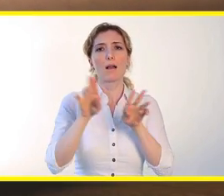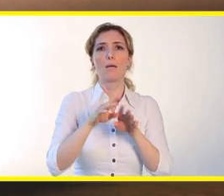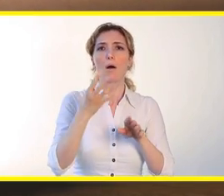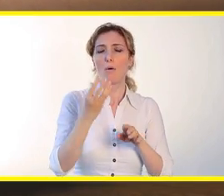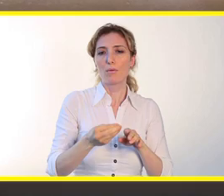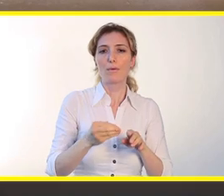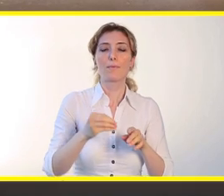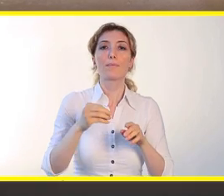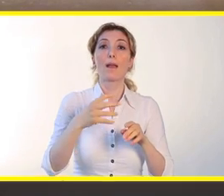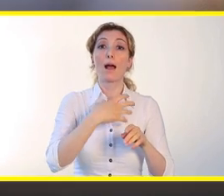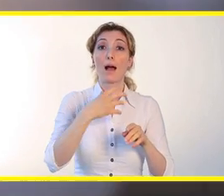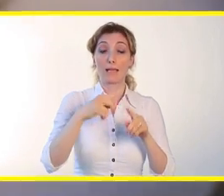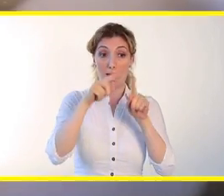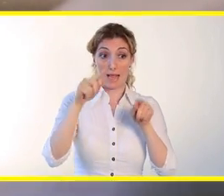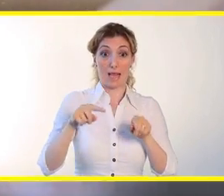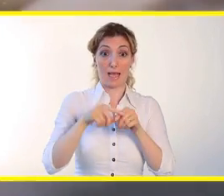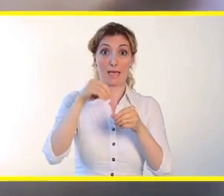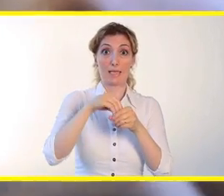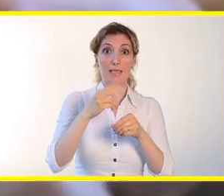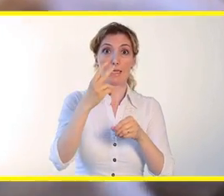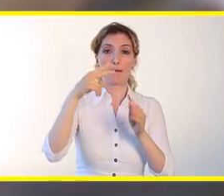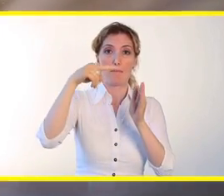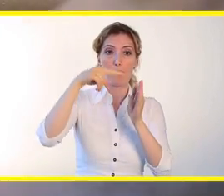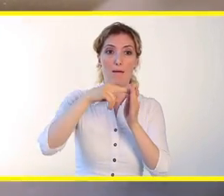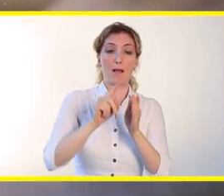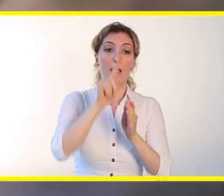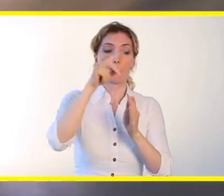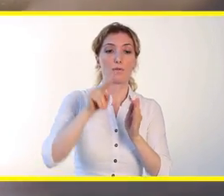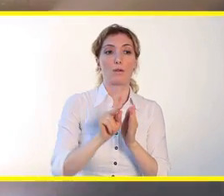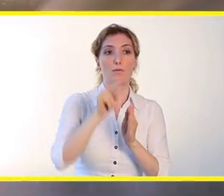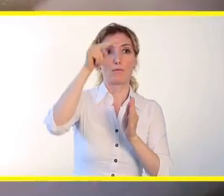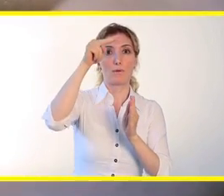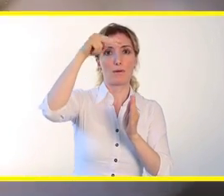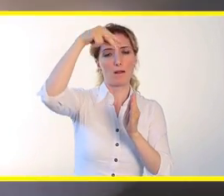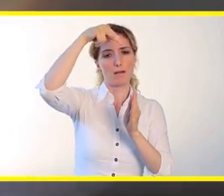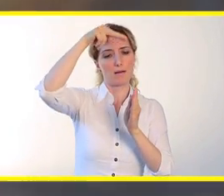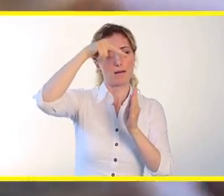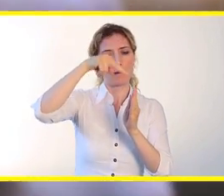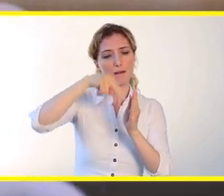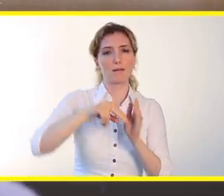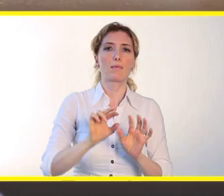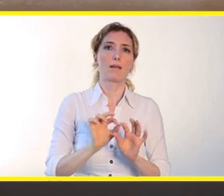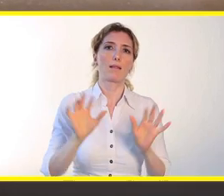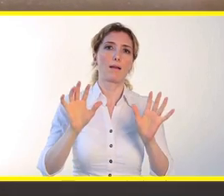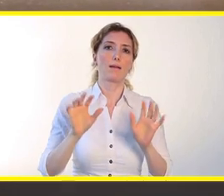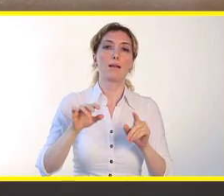ayarlar panelini açmak için ana ekrandayken iki parmağınızı ekranın en üstünden aşağı doğru kaydırın.